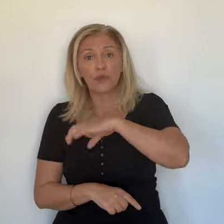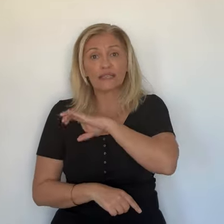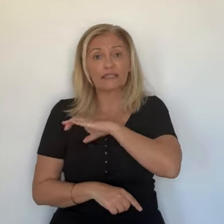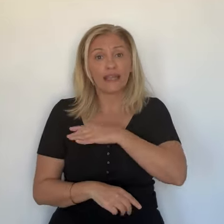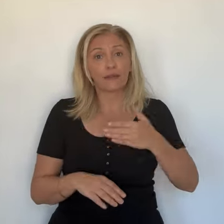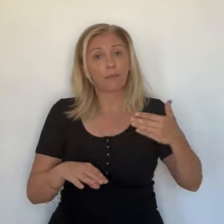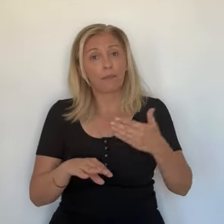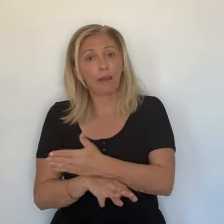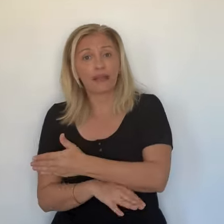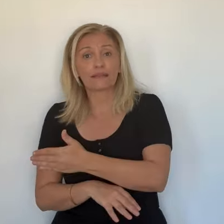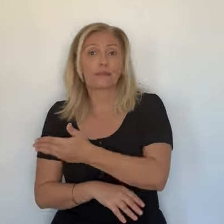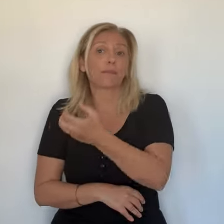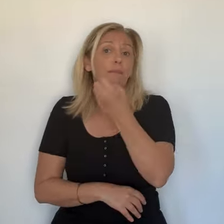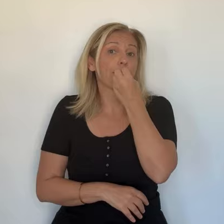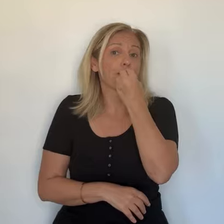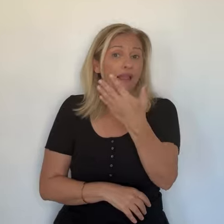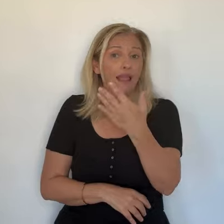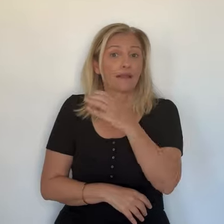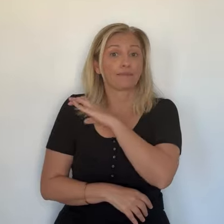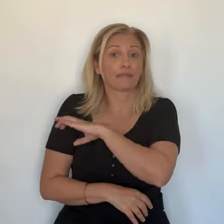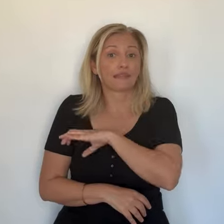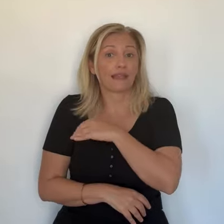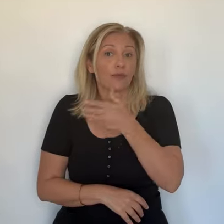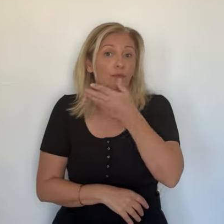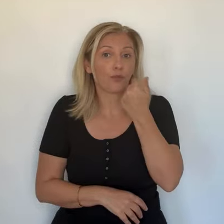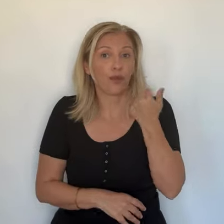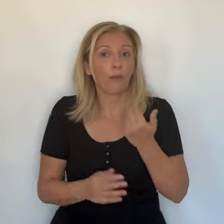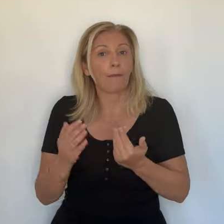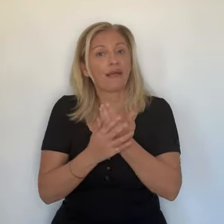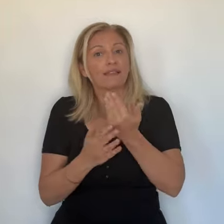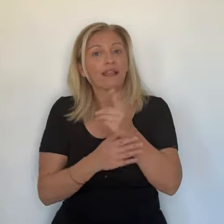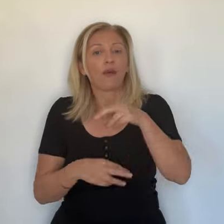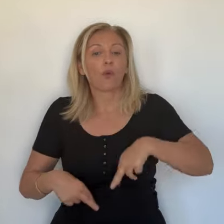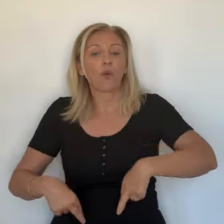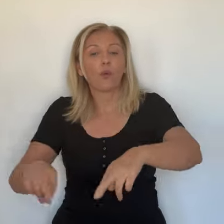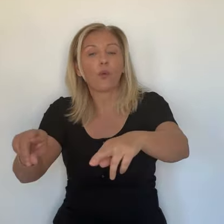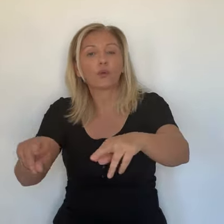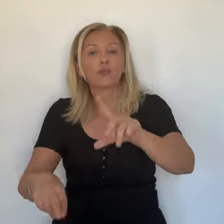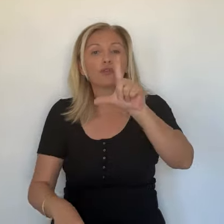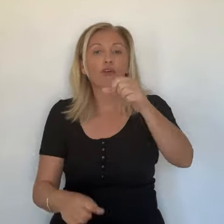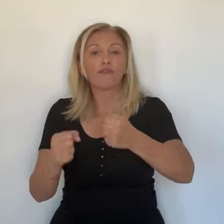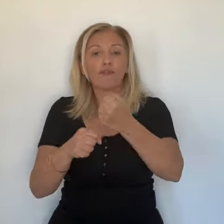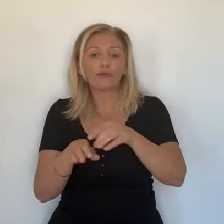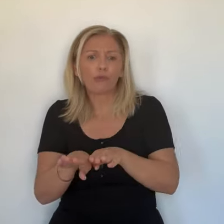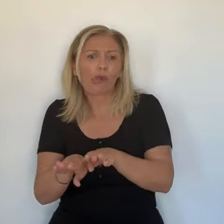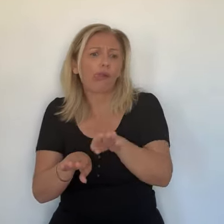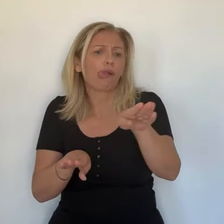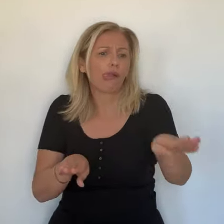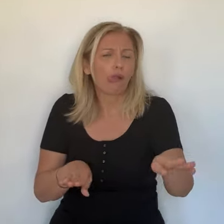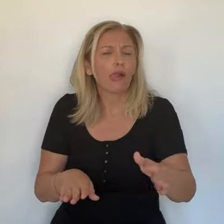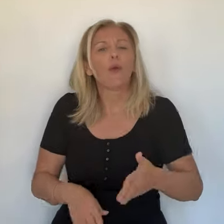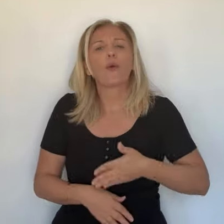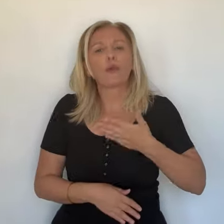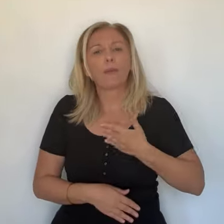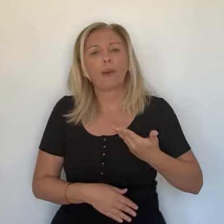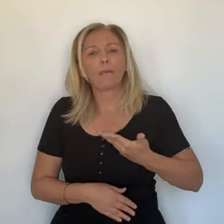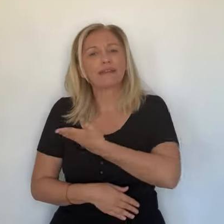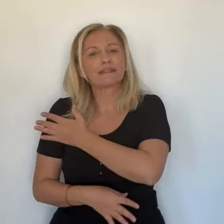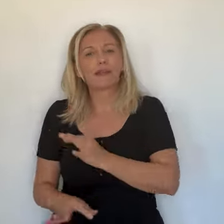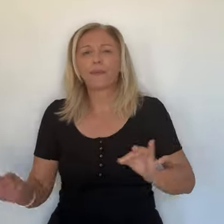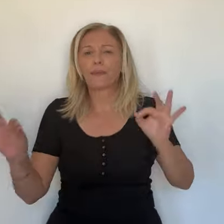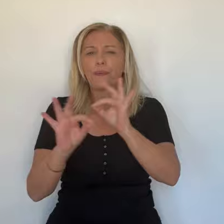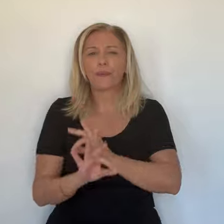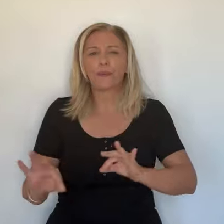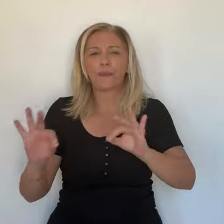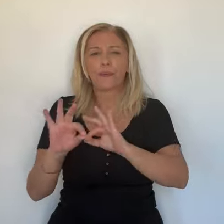faire au mieux. D'autant plus que ce matin, deux sorties de route ont été signalées, heureusement sans gravité. Cela ne décourage pas les vétérans de